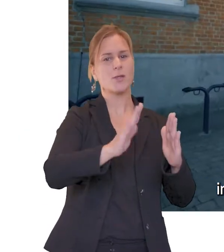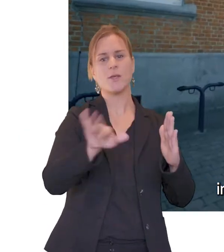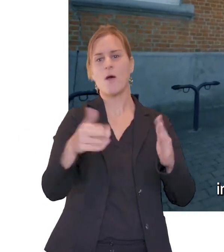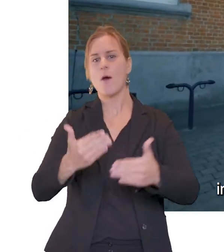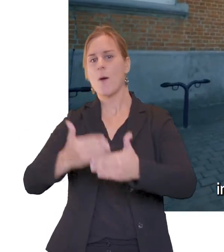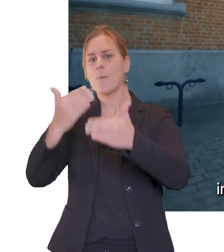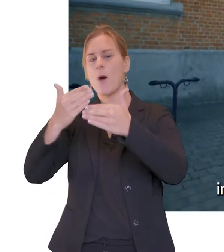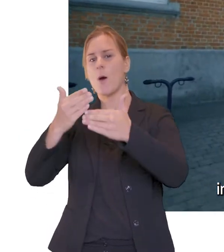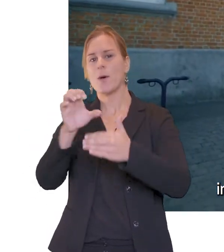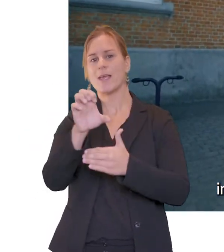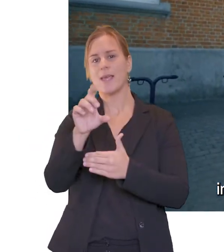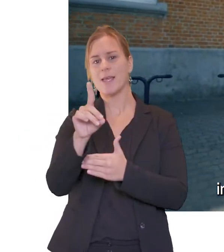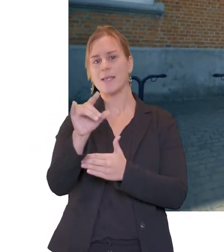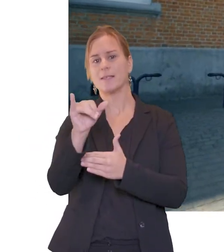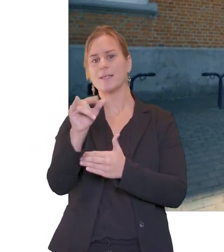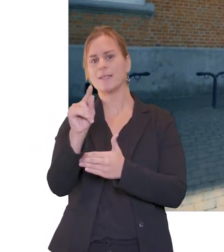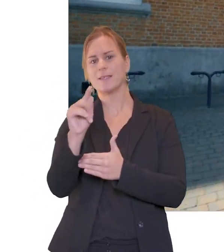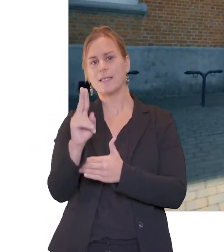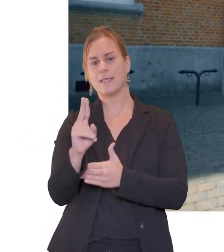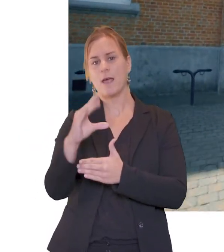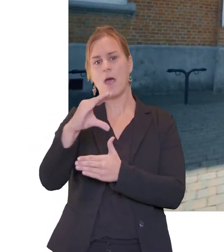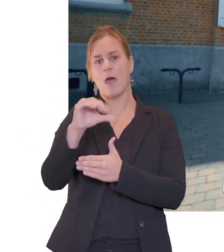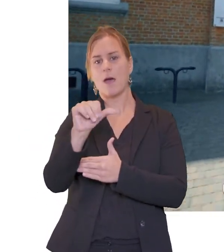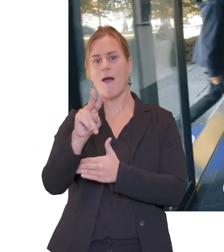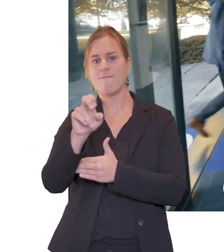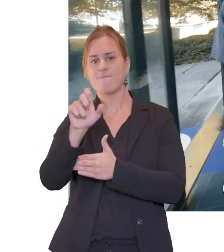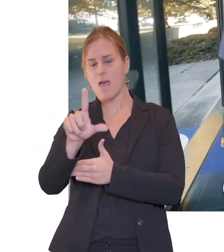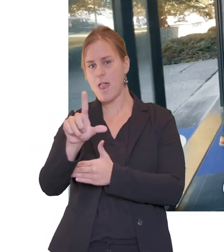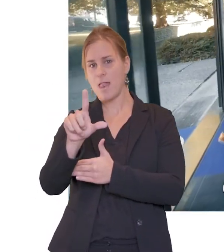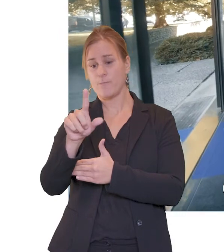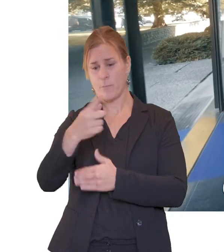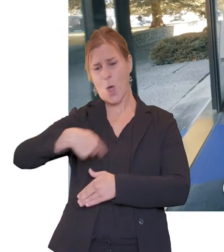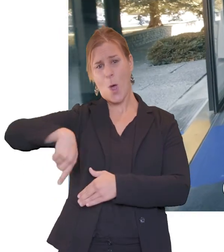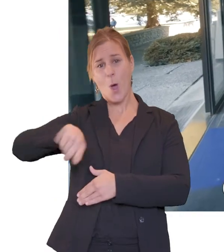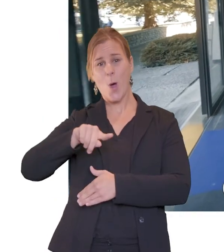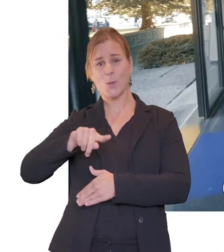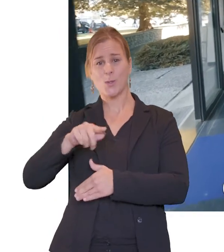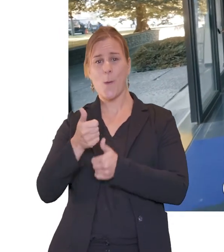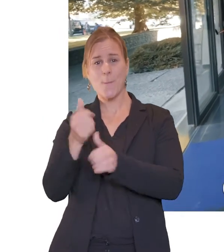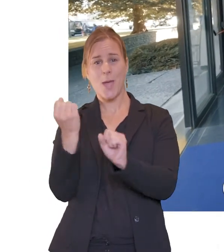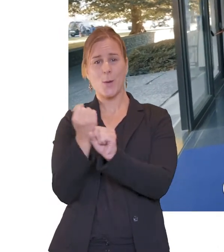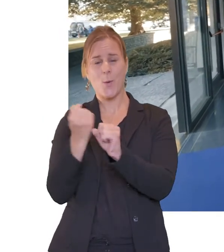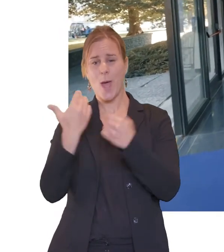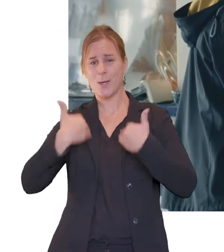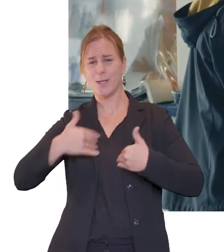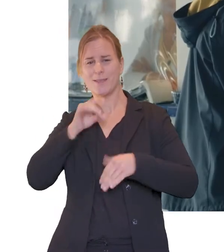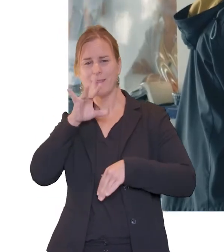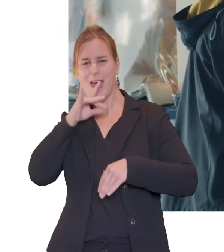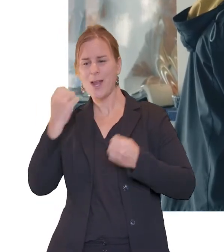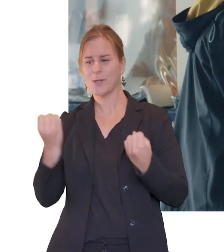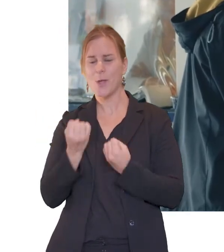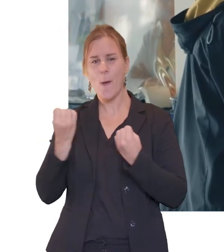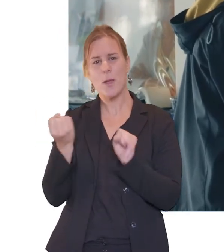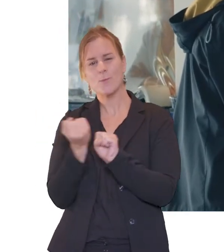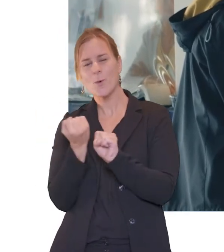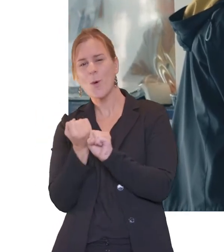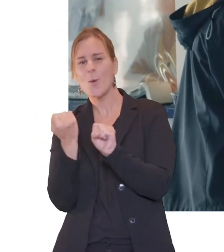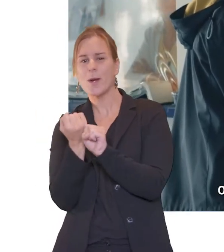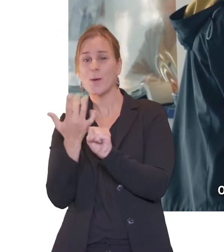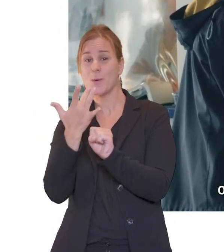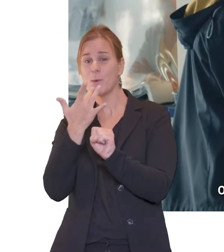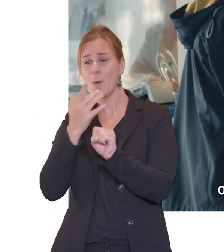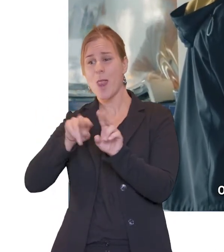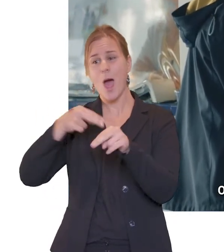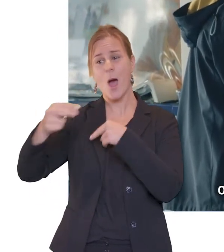of op de campus Edith Cavell. Onze medewerkers zijn dagelijks in de weer om je vraag te beantwoorden